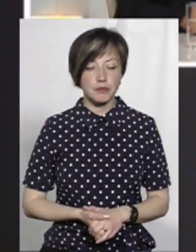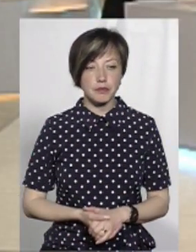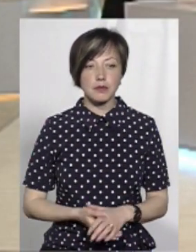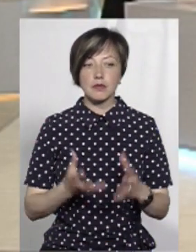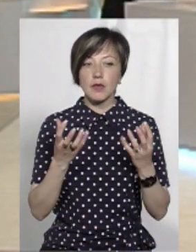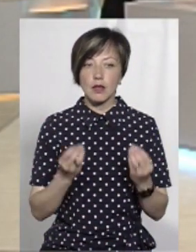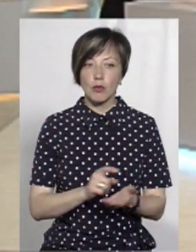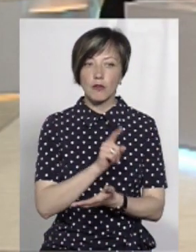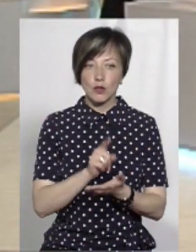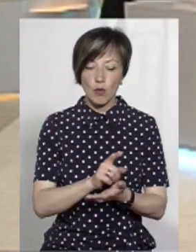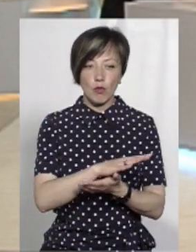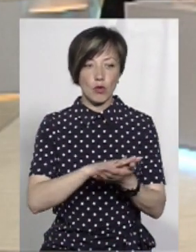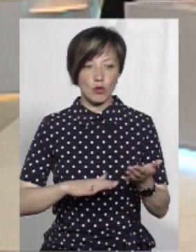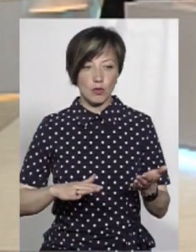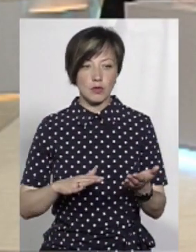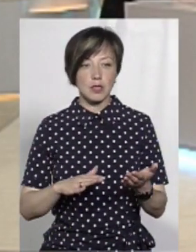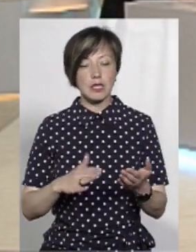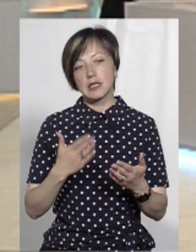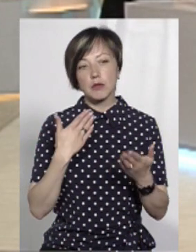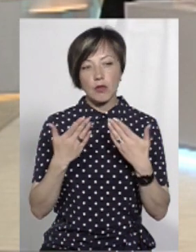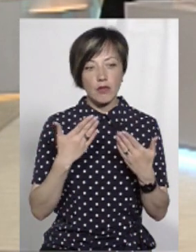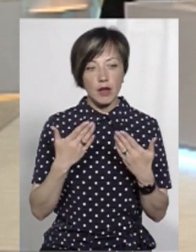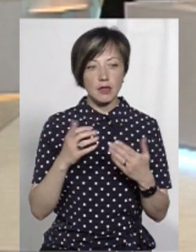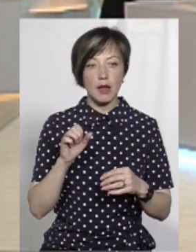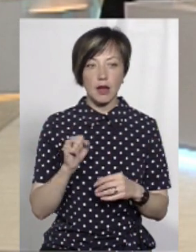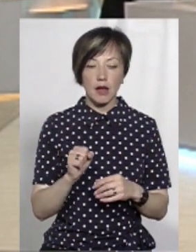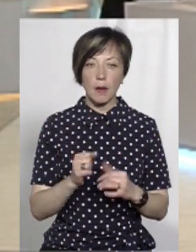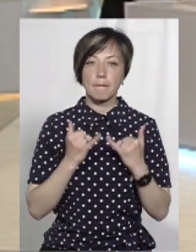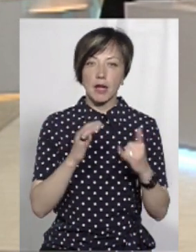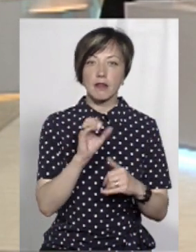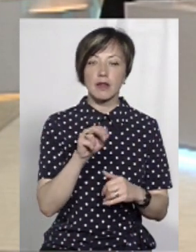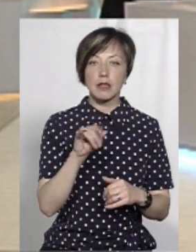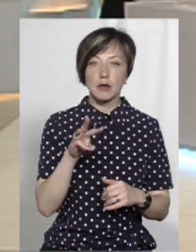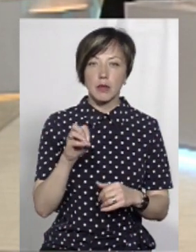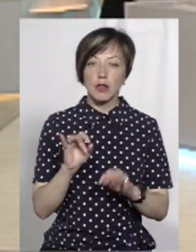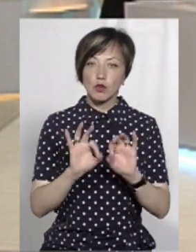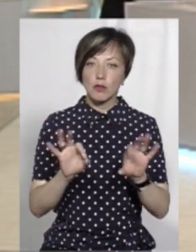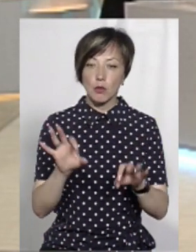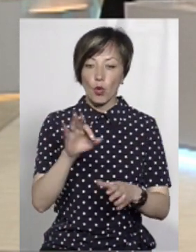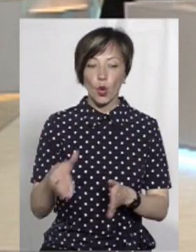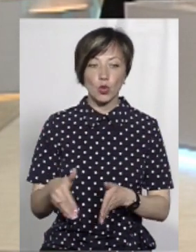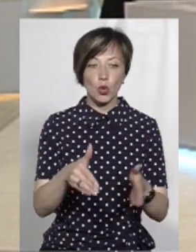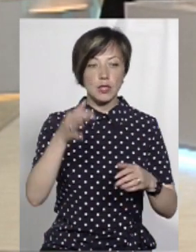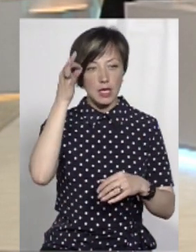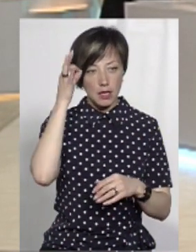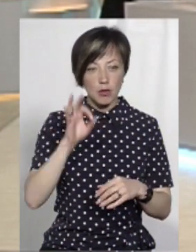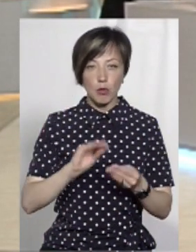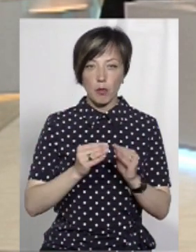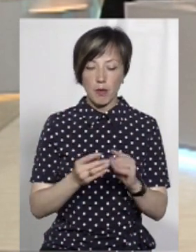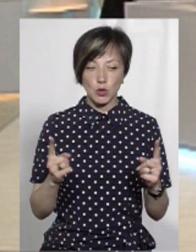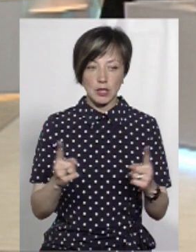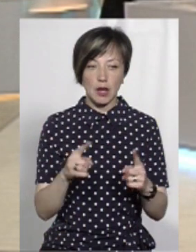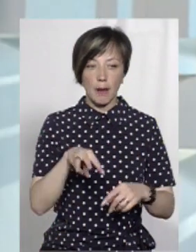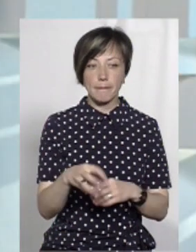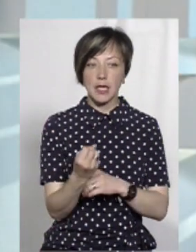Ми ще обов'язково продовжимо таке спілкування. Пане Вадиме, ви, розповідаючи про дороги, згадали про ту проблемну